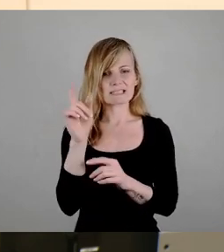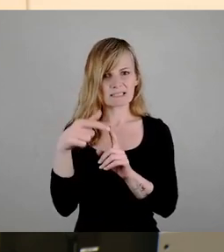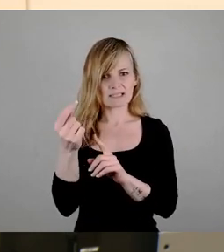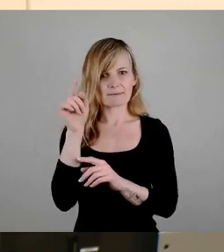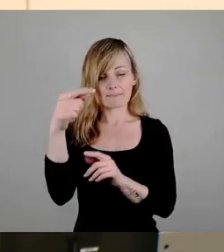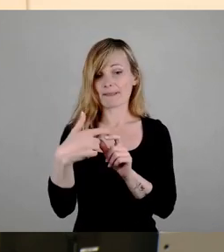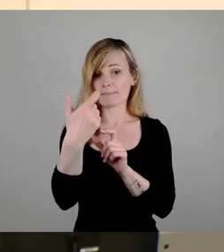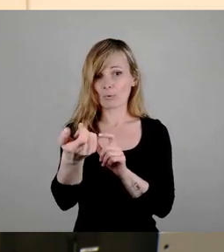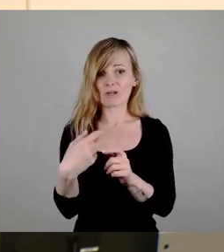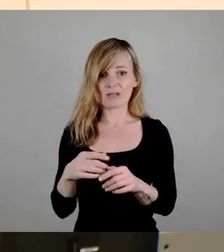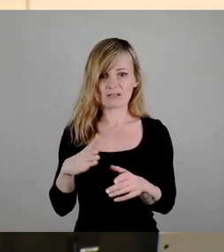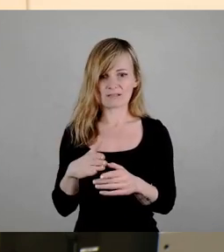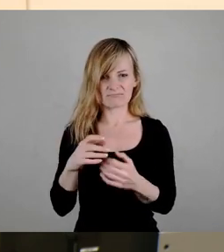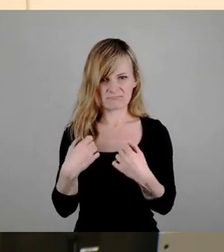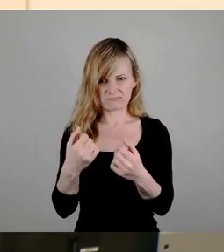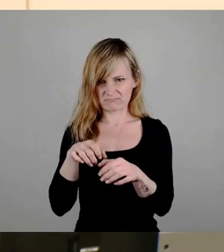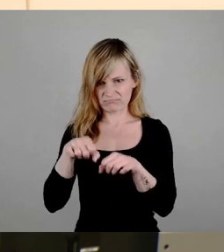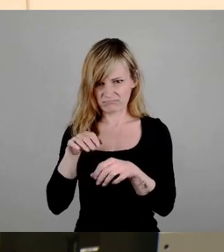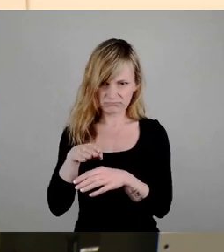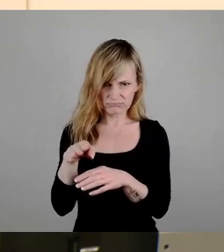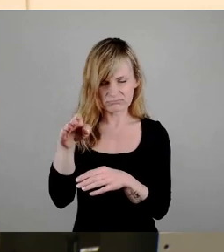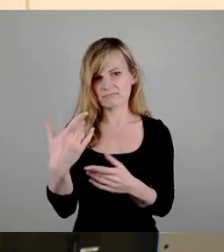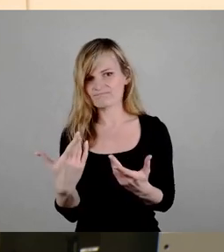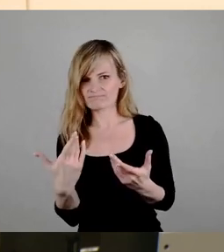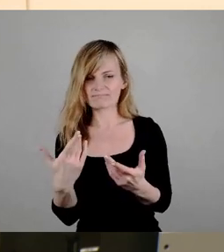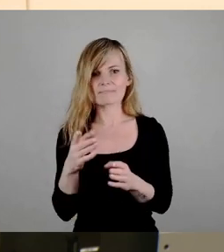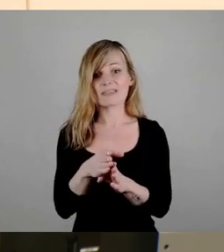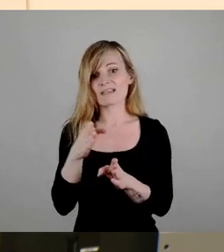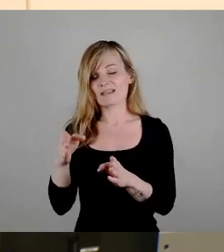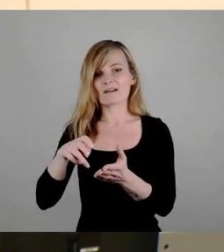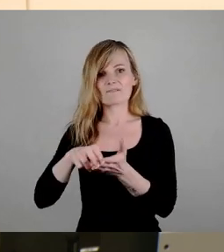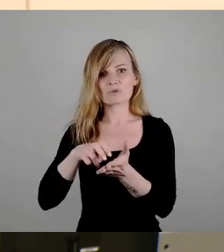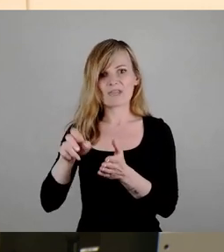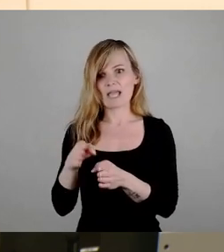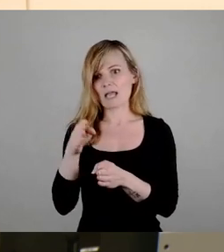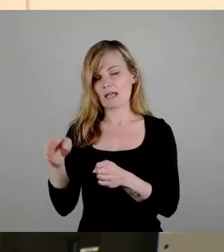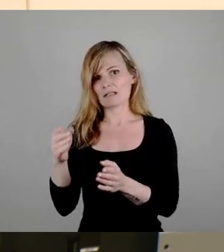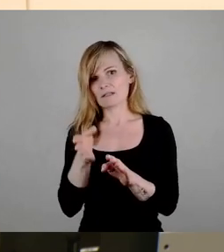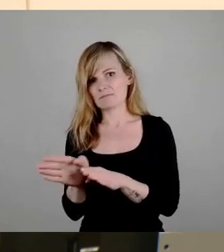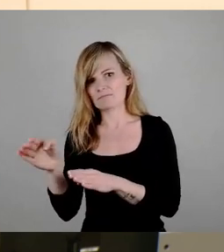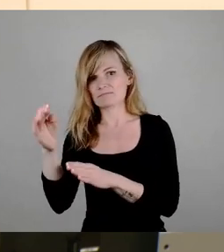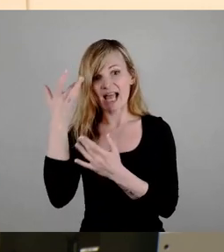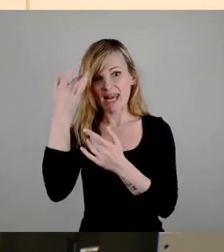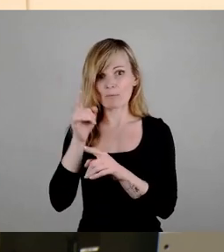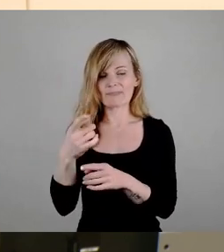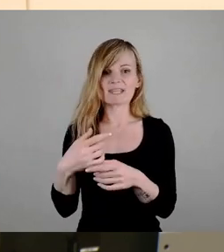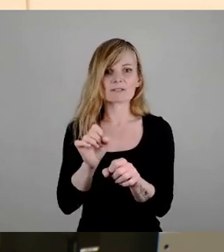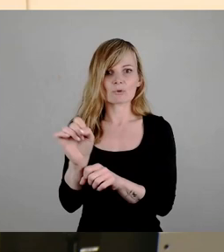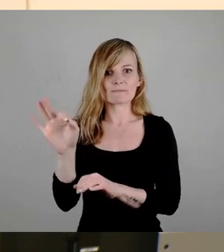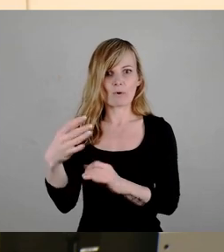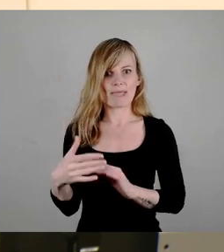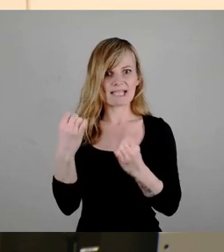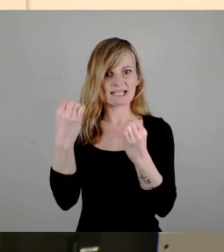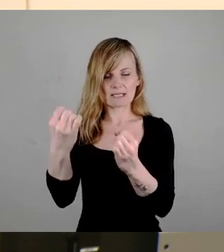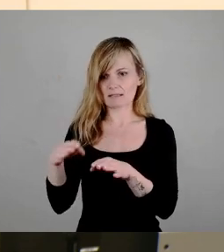zu fahren. Und auf dem Fußweg ausgewichen sind, obwohl das nicht erlaubt ist, aber sie haben es trotzdem gemacht. Hat natürlich einen Konflikt